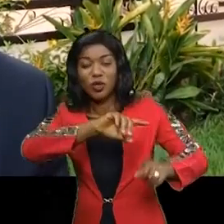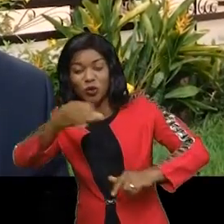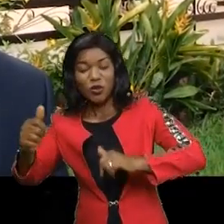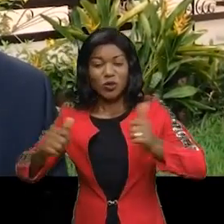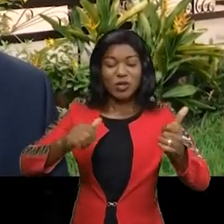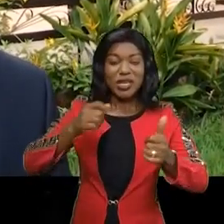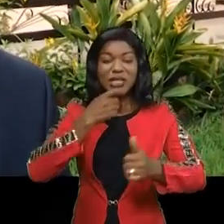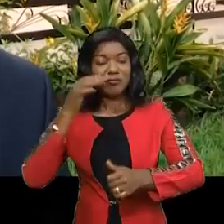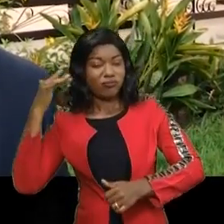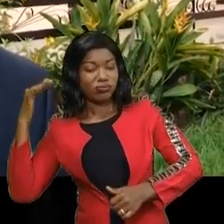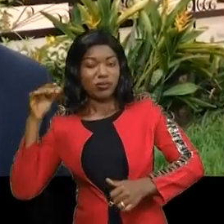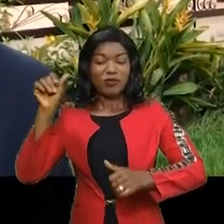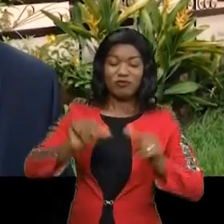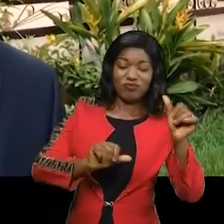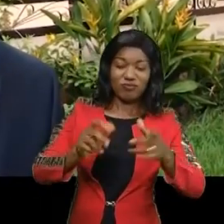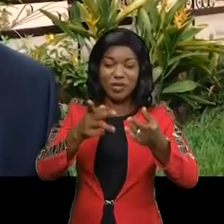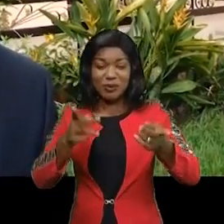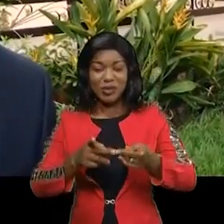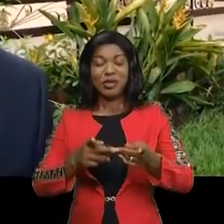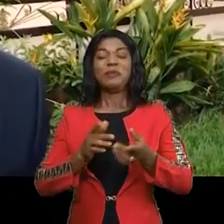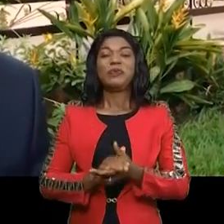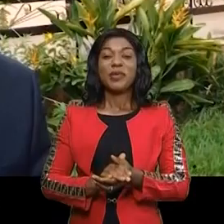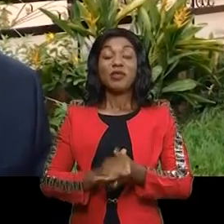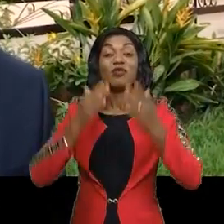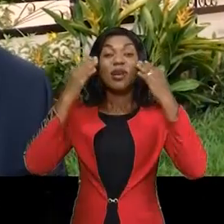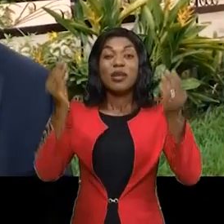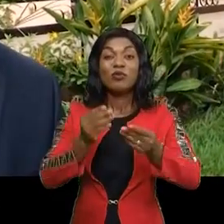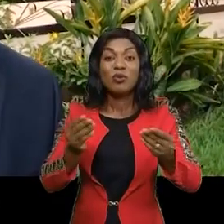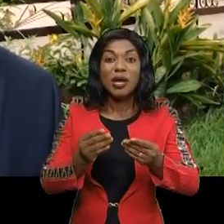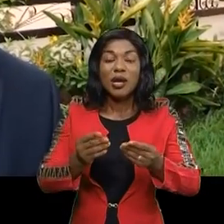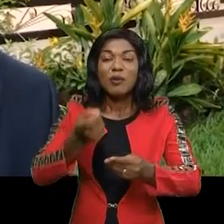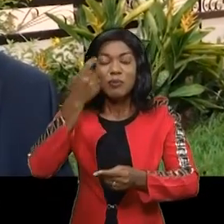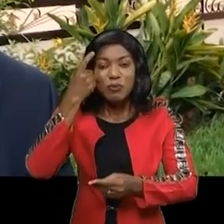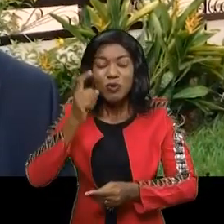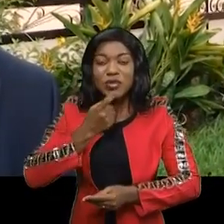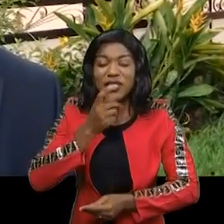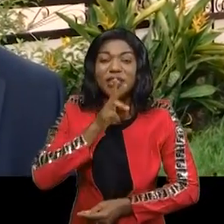rumeurs qui peuvent avoir lieu sur la place publique. Donc ici, place à la sérénité,